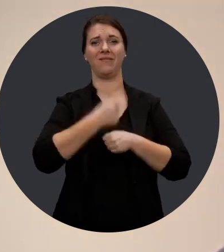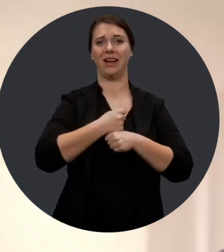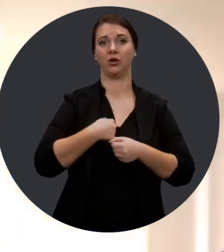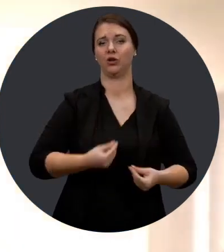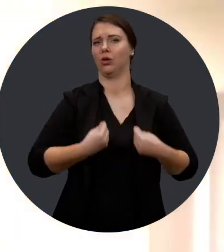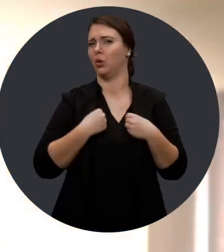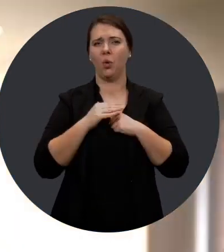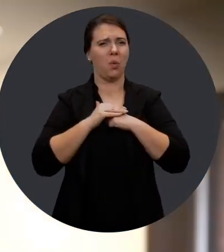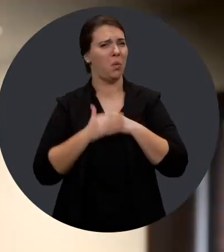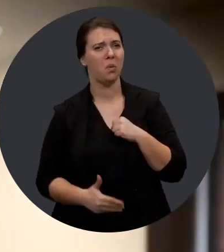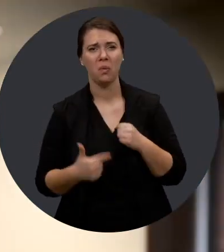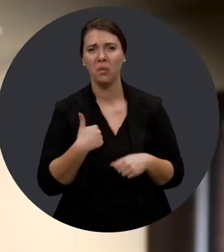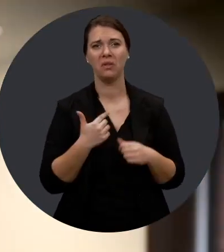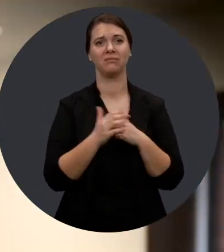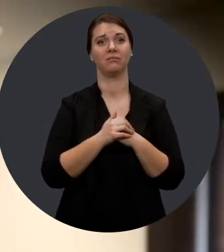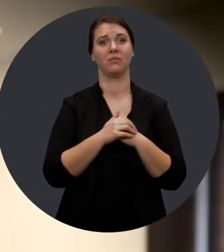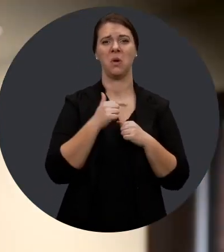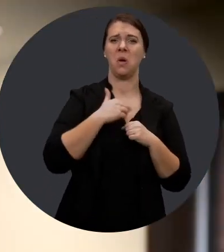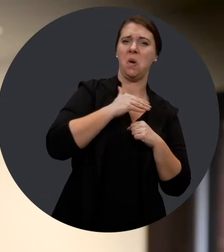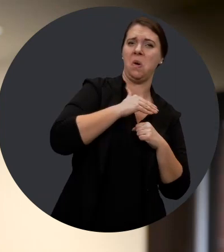Mon travail me rend très enthousiaste.